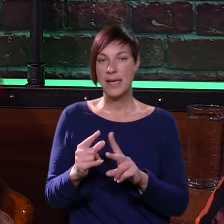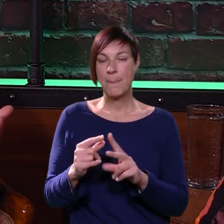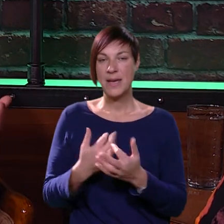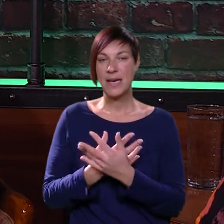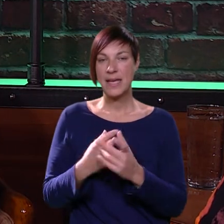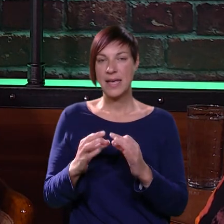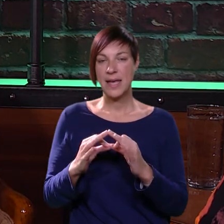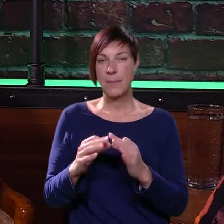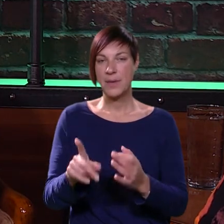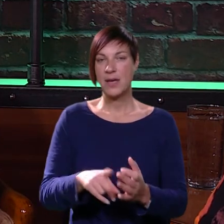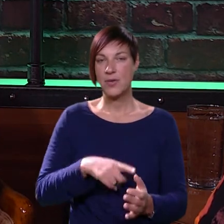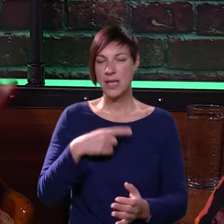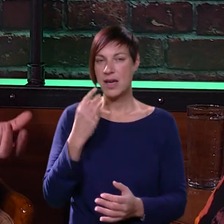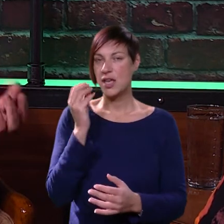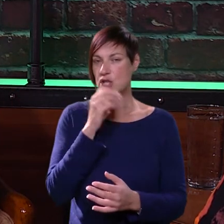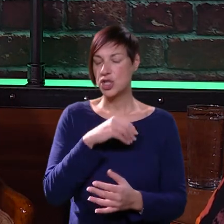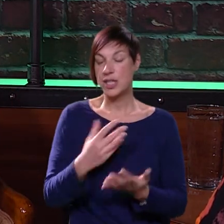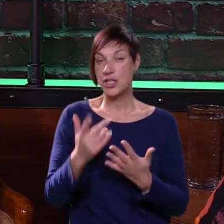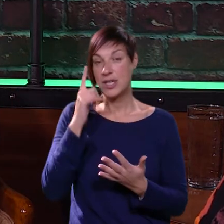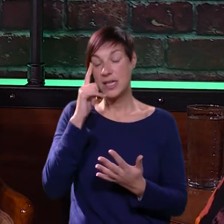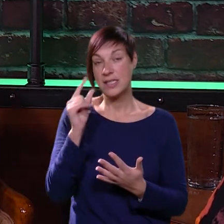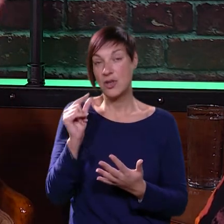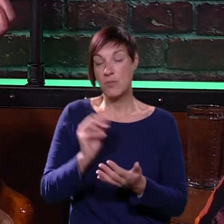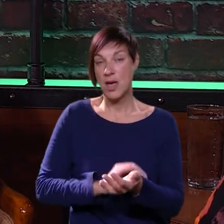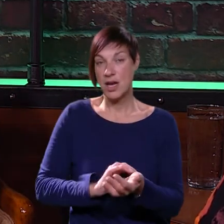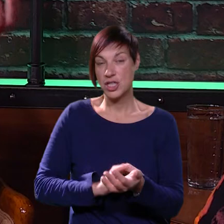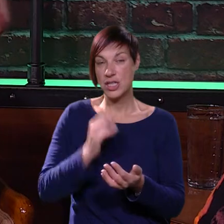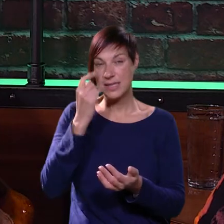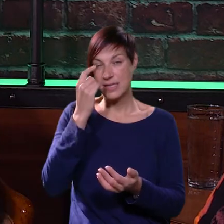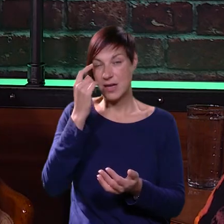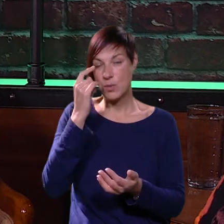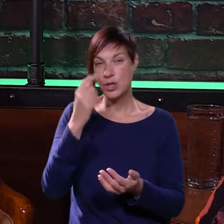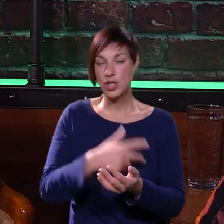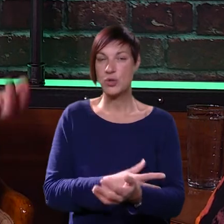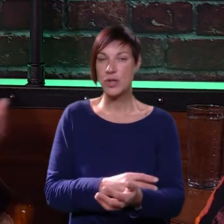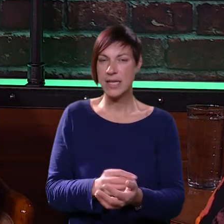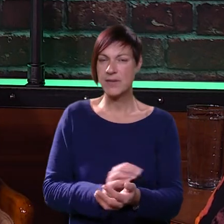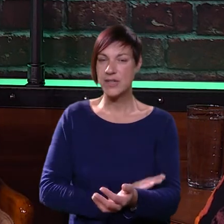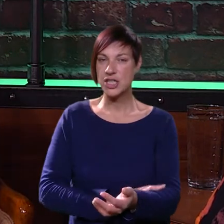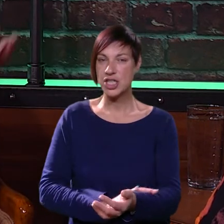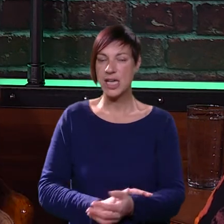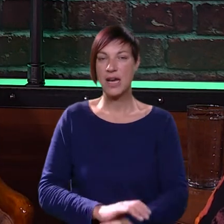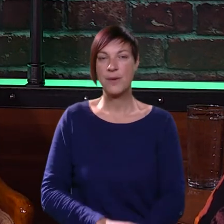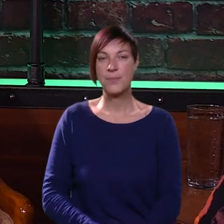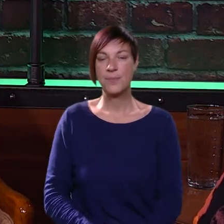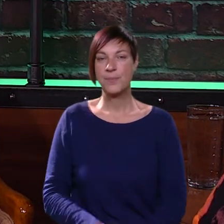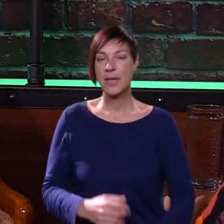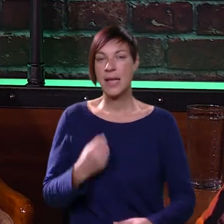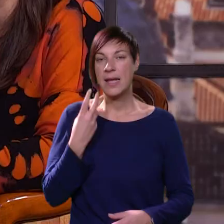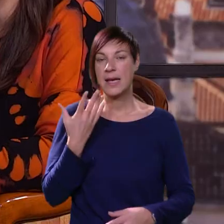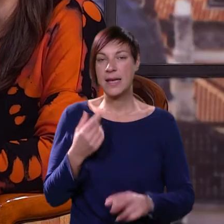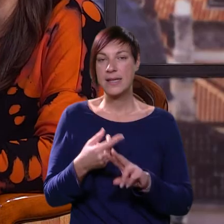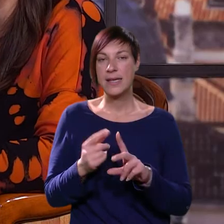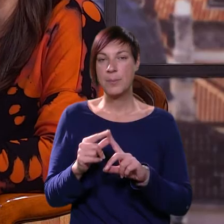hiperglikemija, koja trojno štečuje, od moli žilica u očima, do krvni žilo, i također.